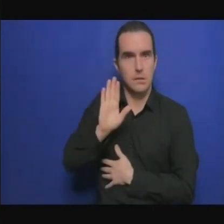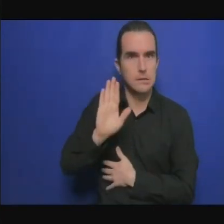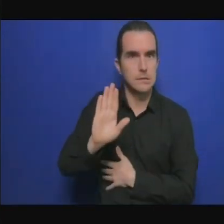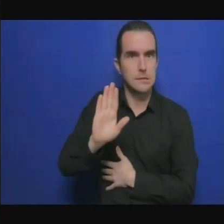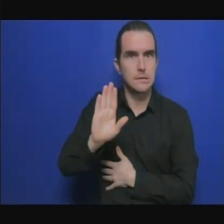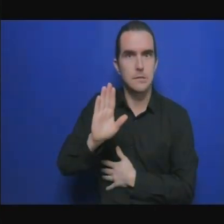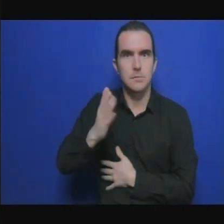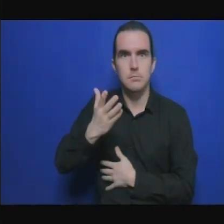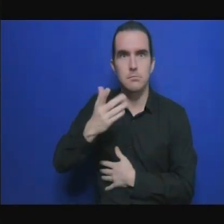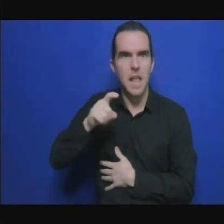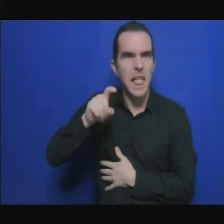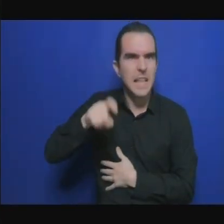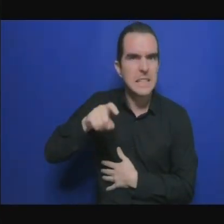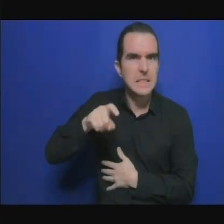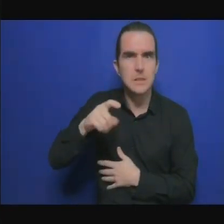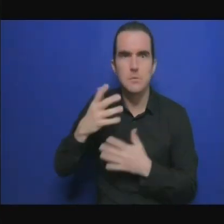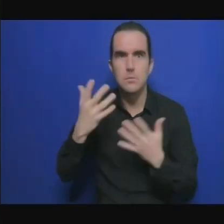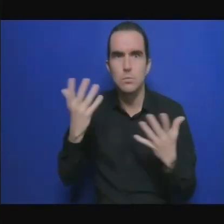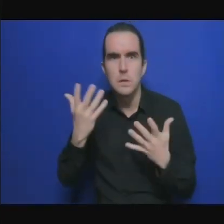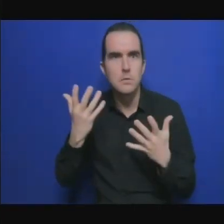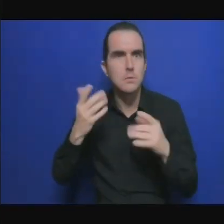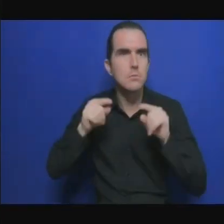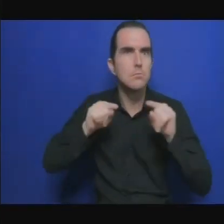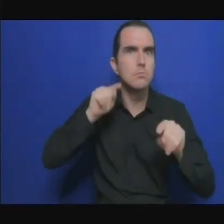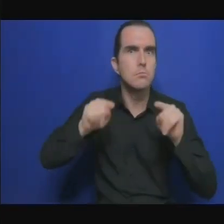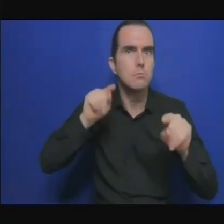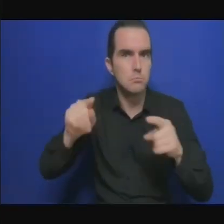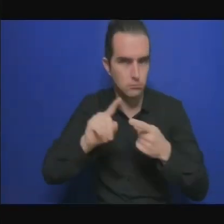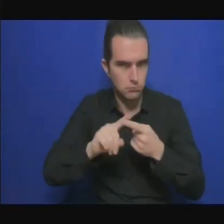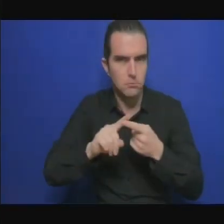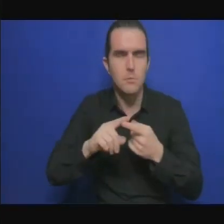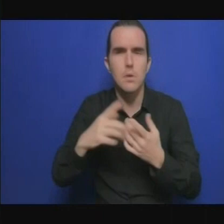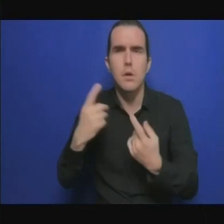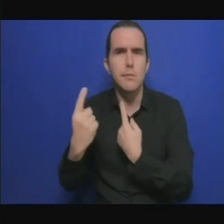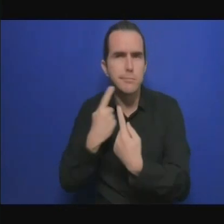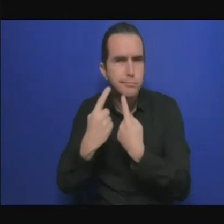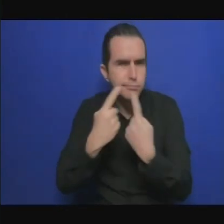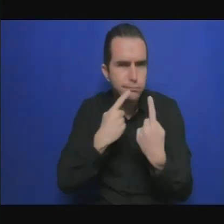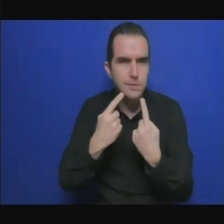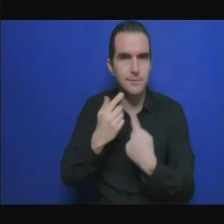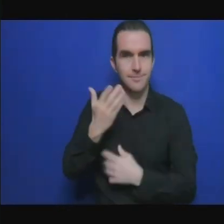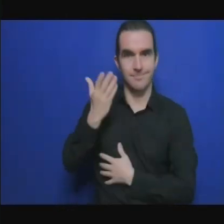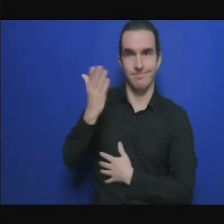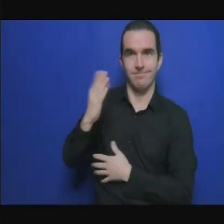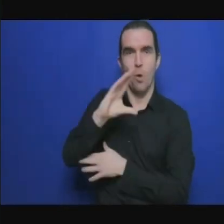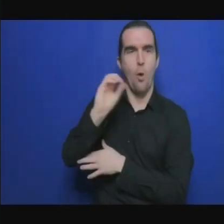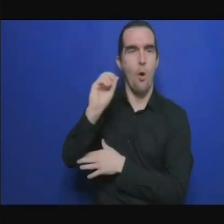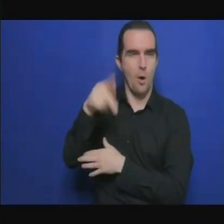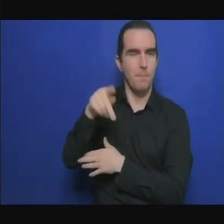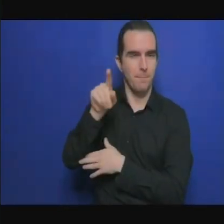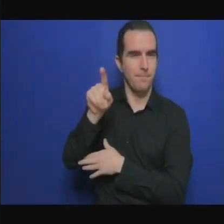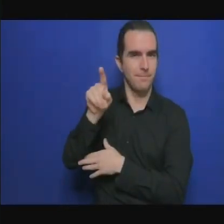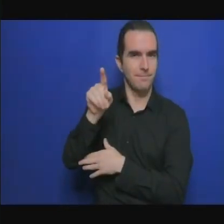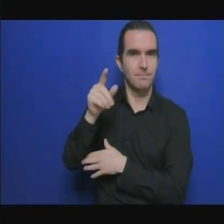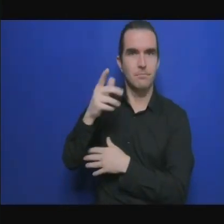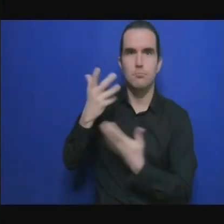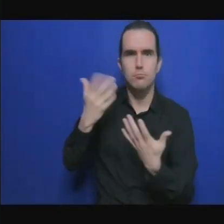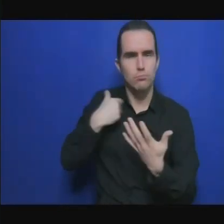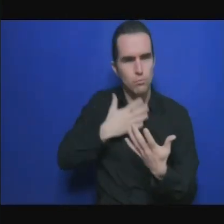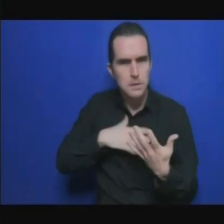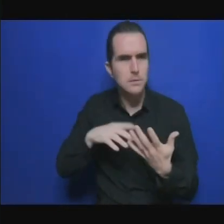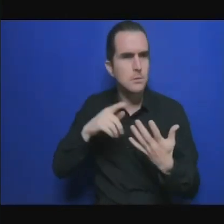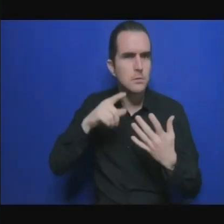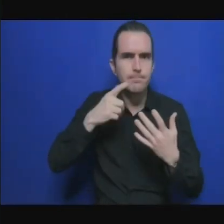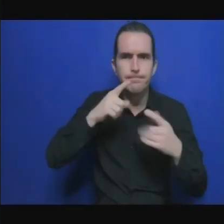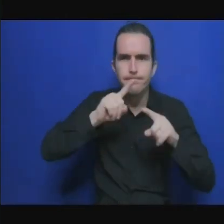COP actuellement et nous voulons une transition différentielle et juste. Deuxième partie. Lorsque nous regardons les